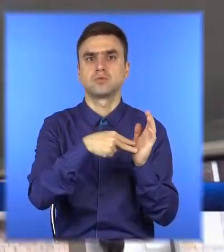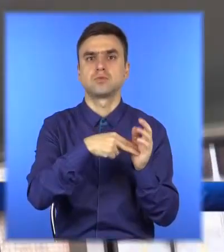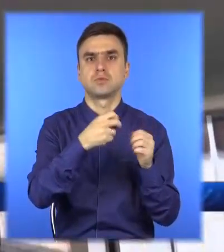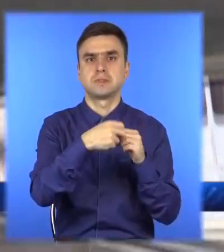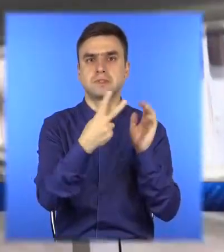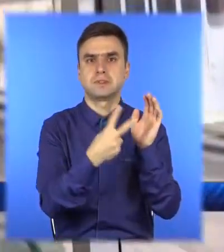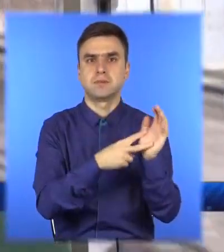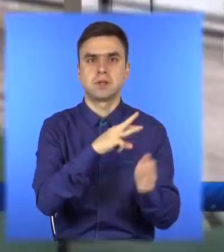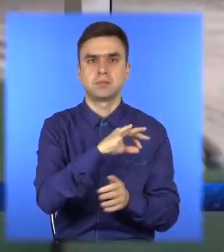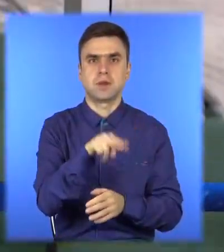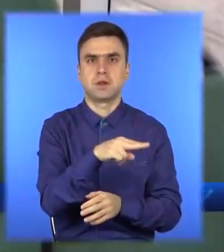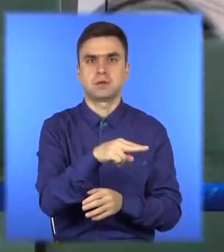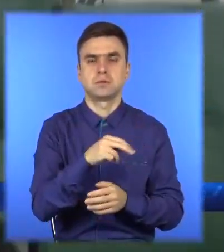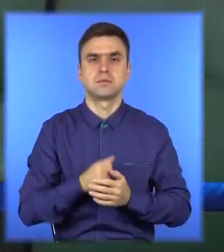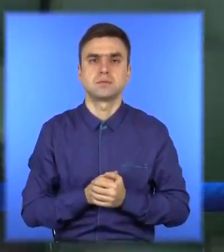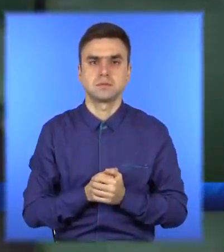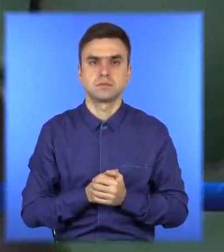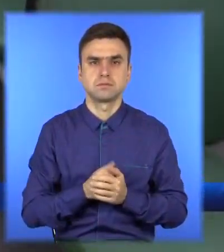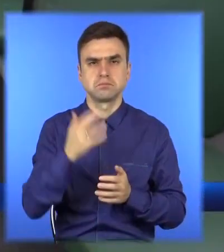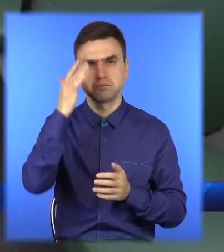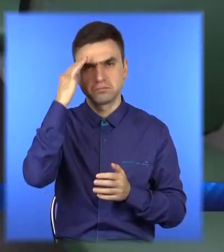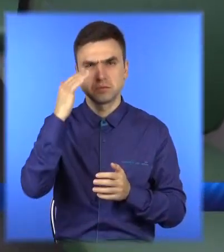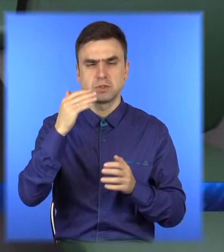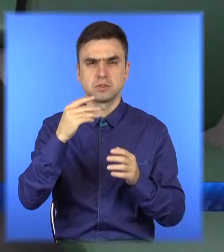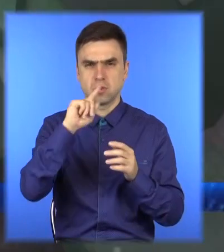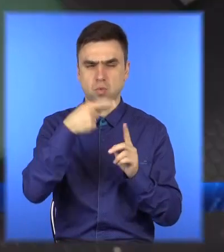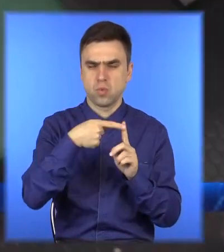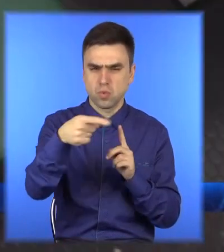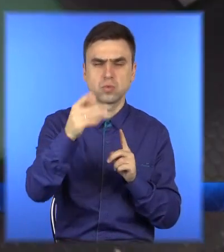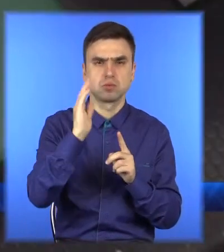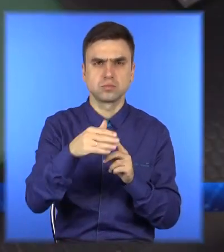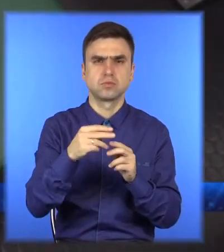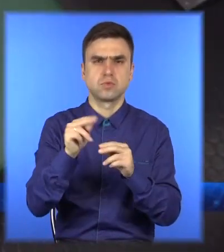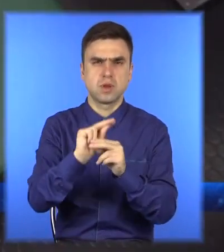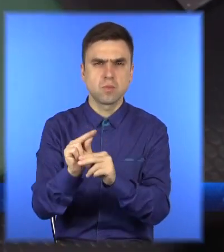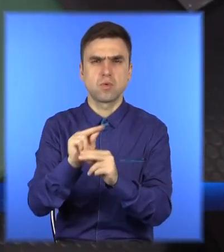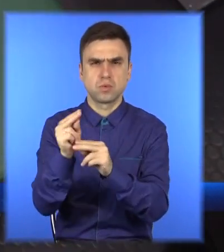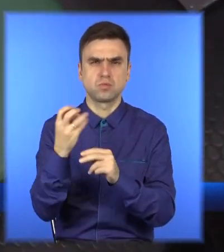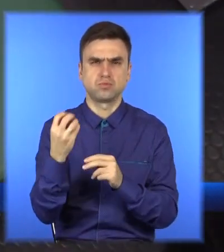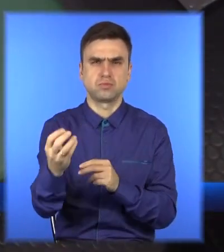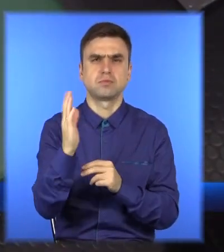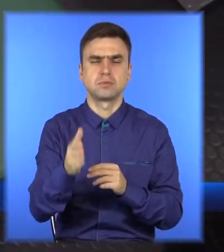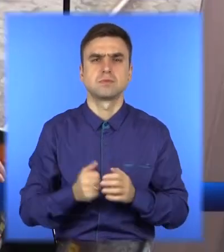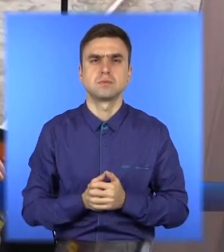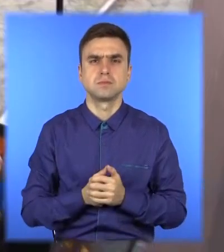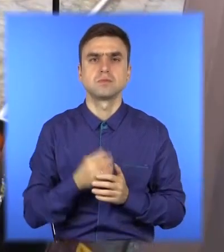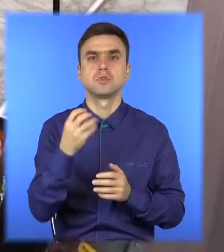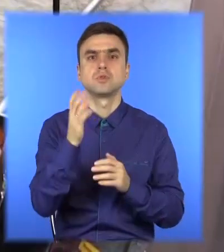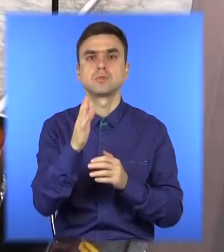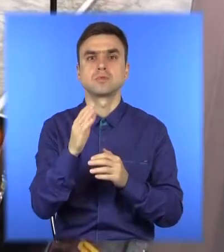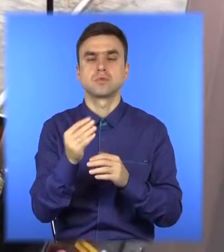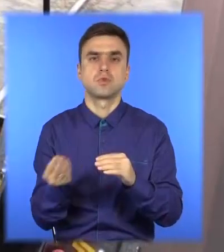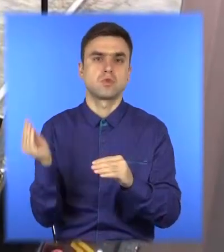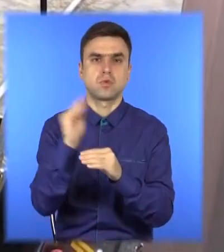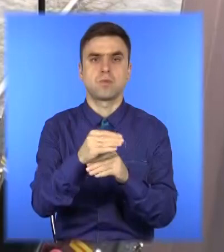капітальний ремонт п'яти трамваїв і 12 тролейбусів. Крім того, на міські маршрути додатково випустять ще чотири